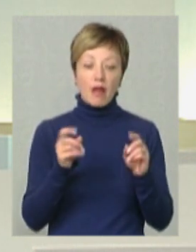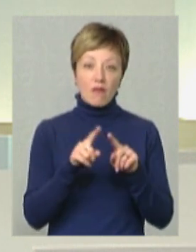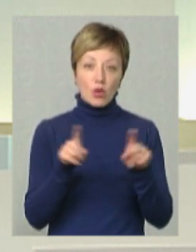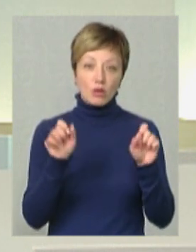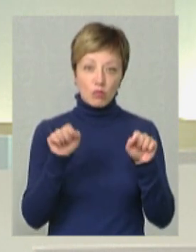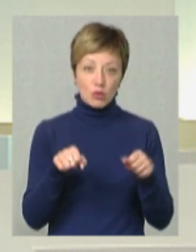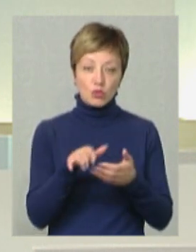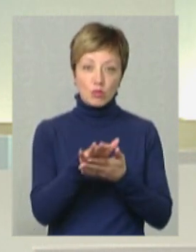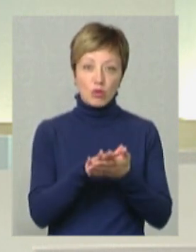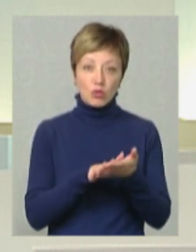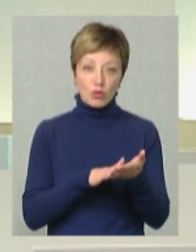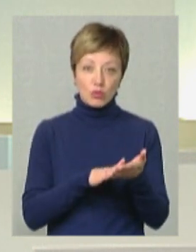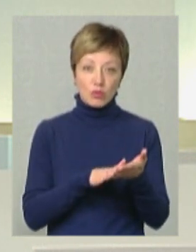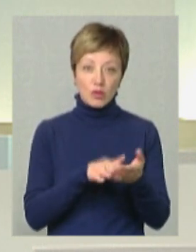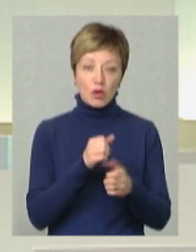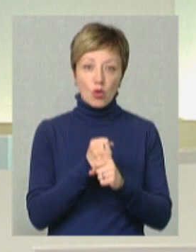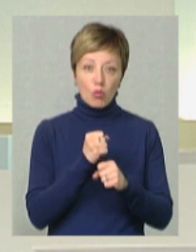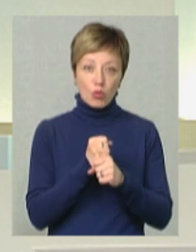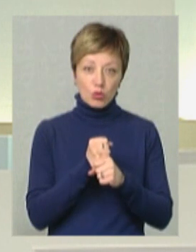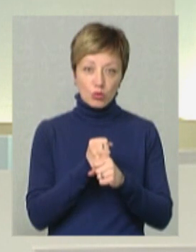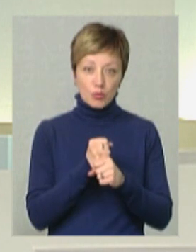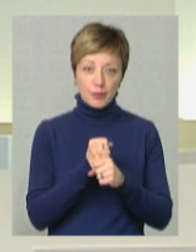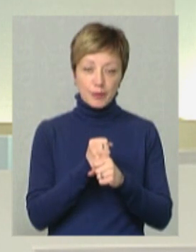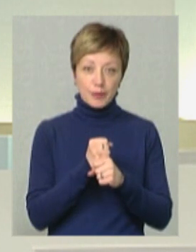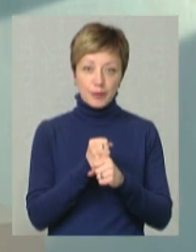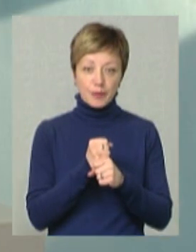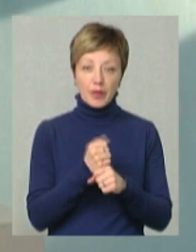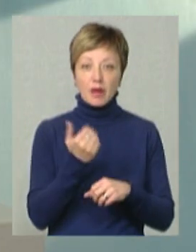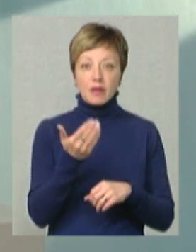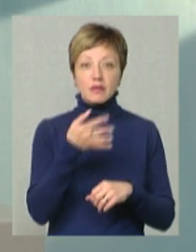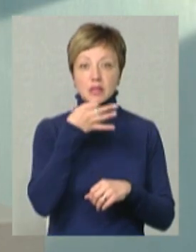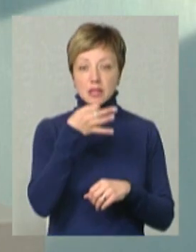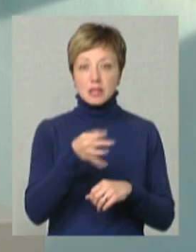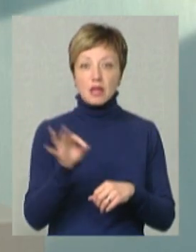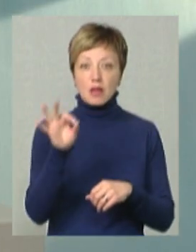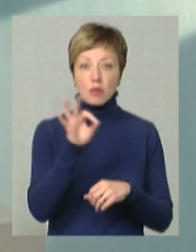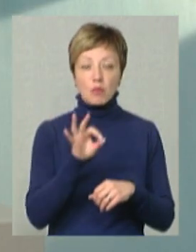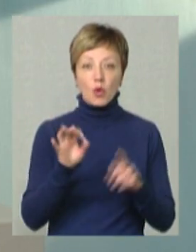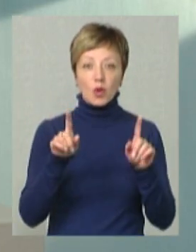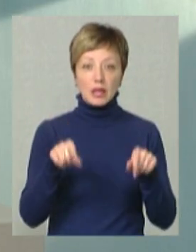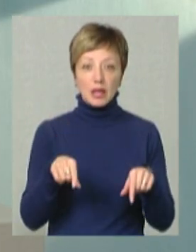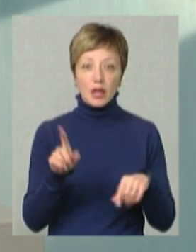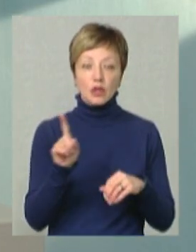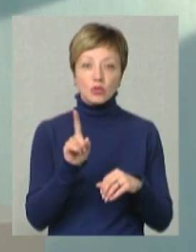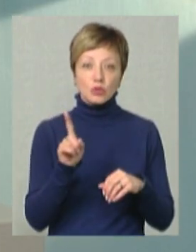можуть продовжувати роботу. Ви сказали про те, що